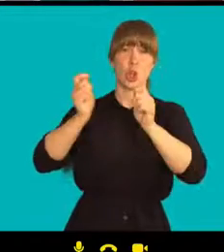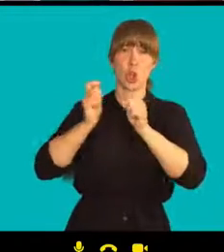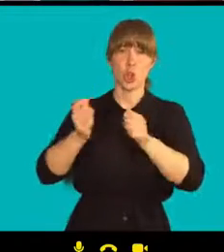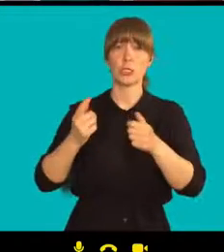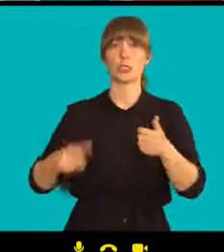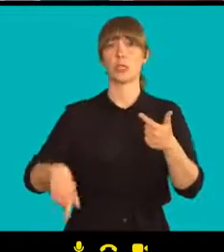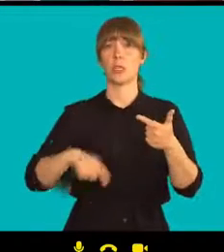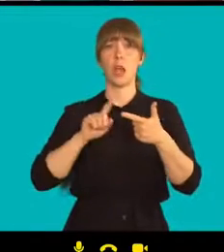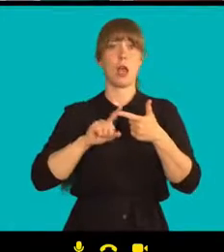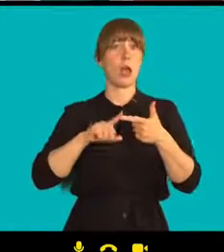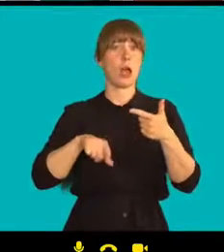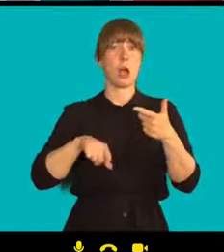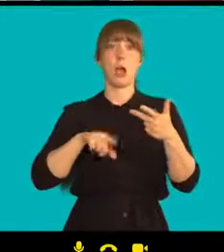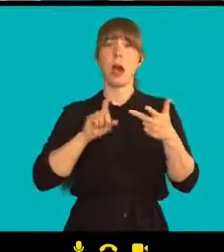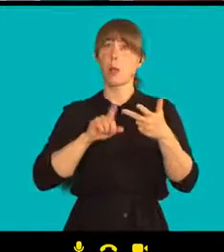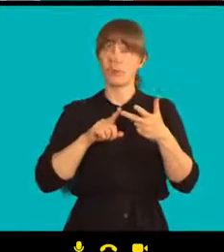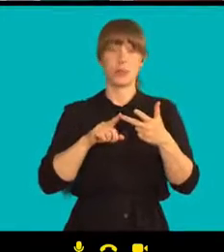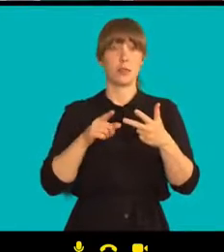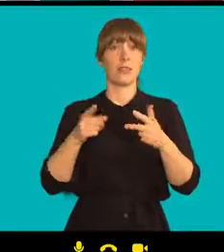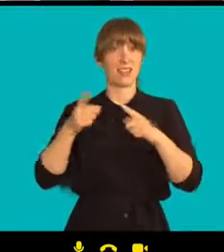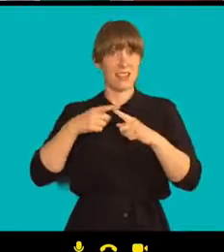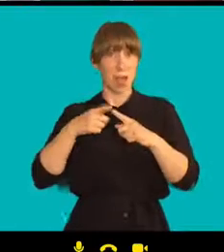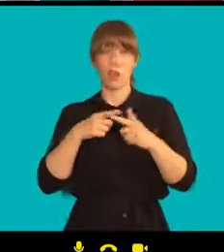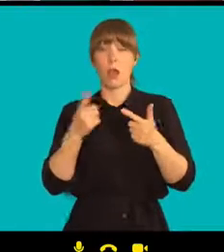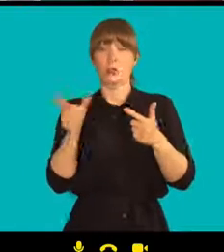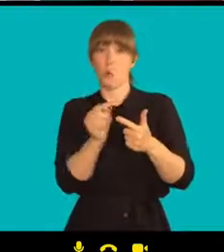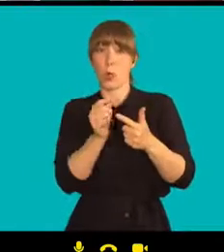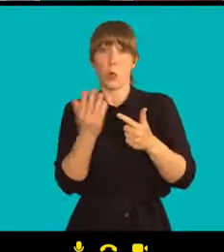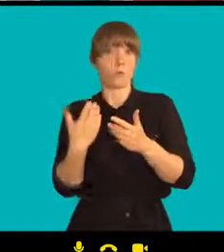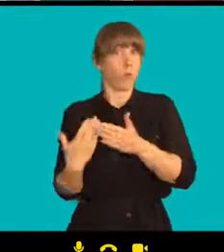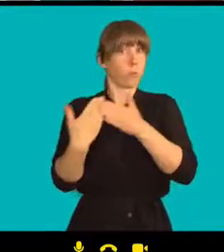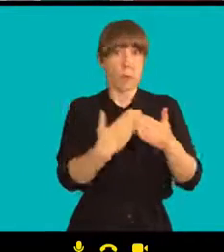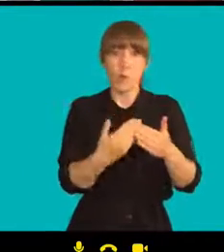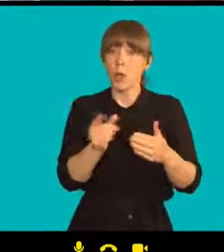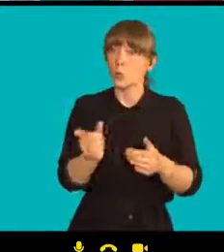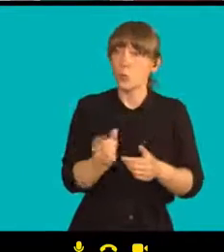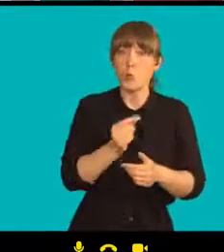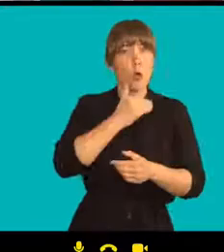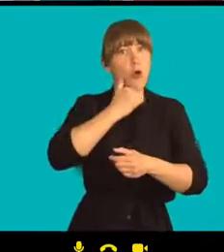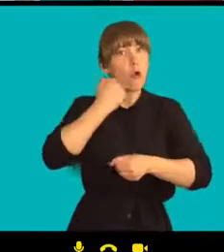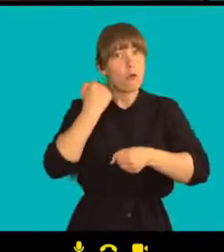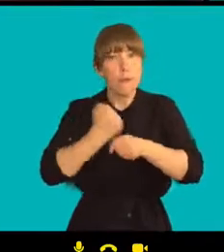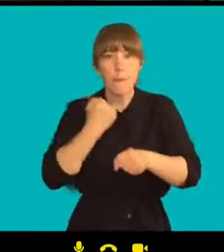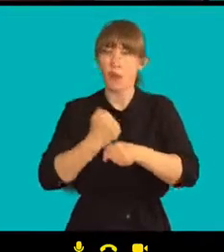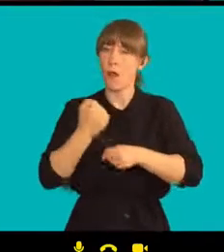pomáhala. A opravdu dovedli velký kus práce.